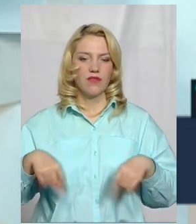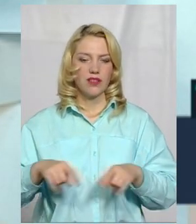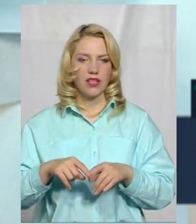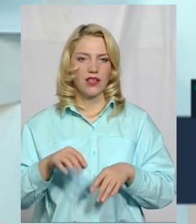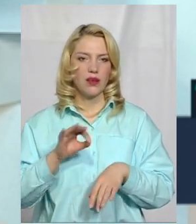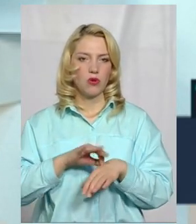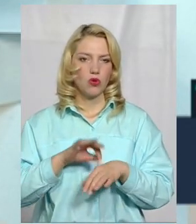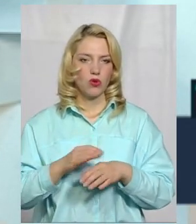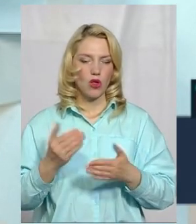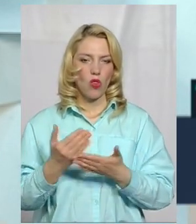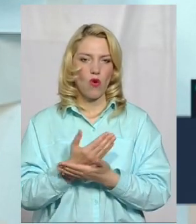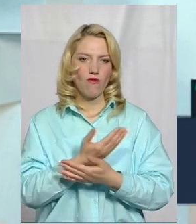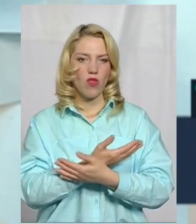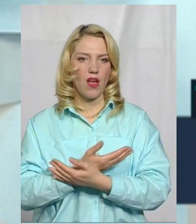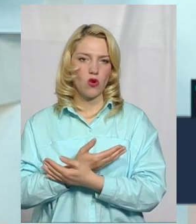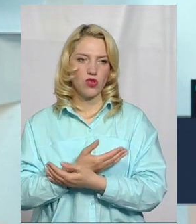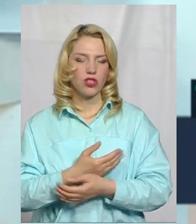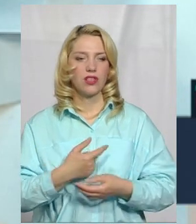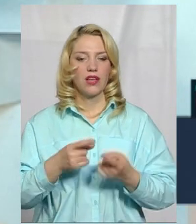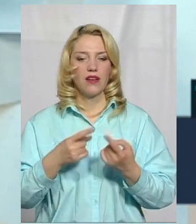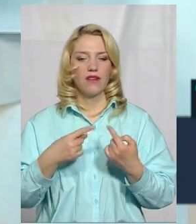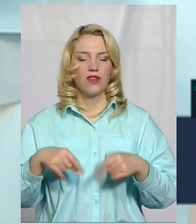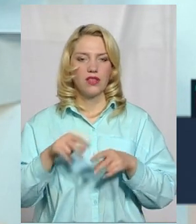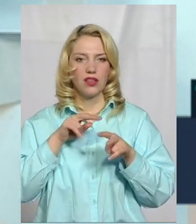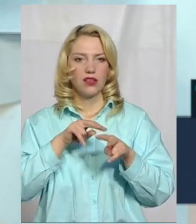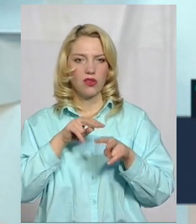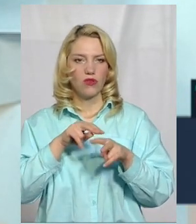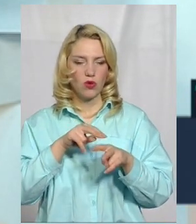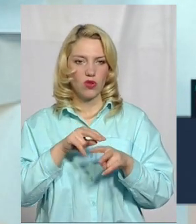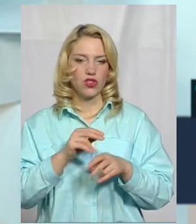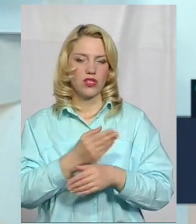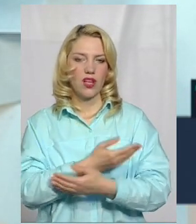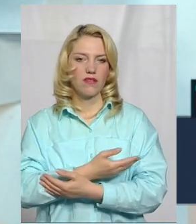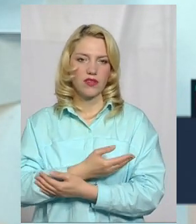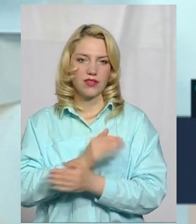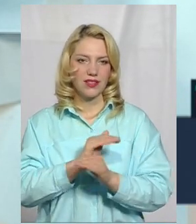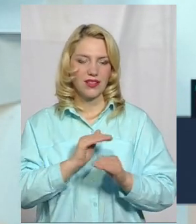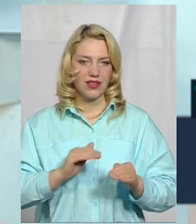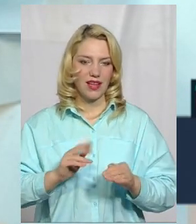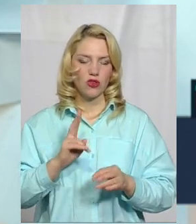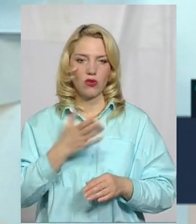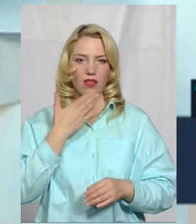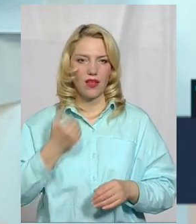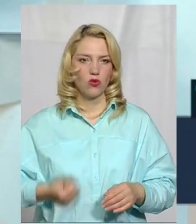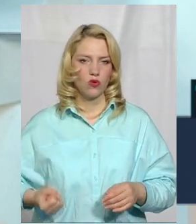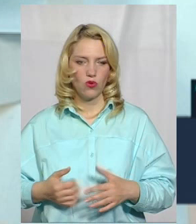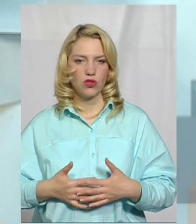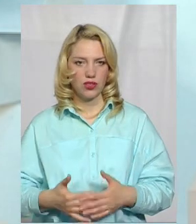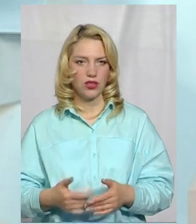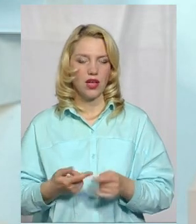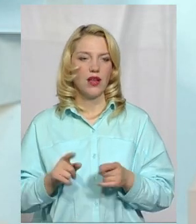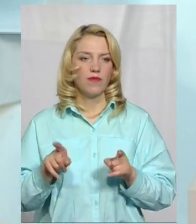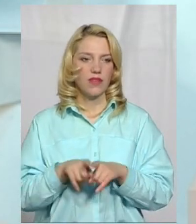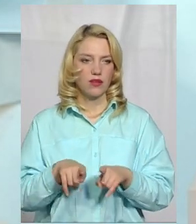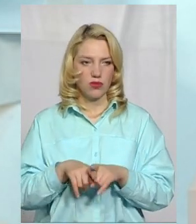новонарочених. Відділення виходжування недоношених дітей. Також повноцінно розвернуться ті наші відділення, які